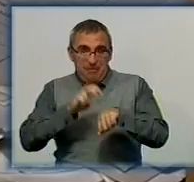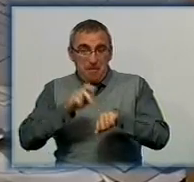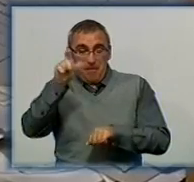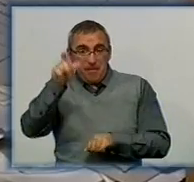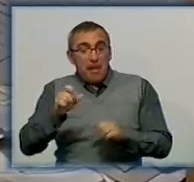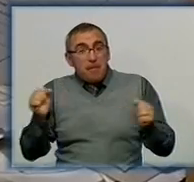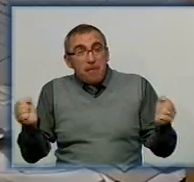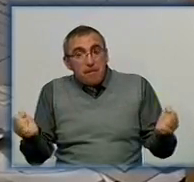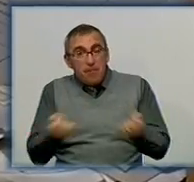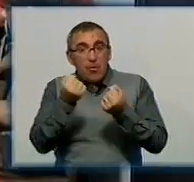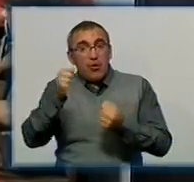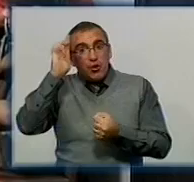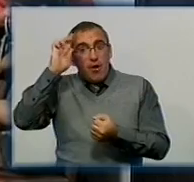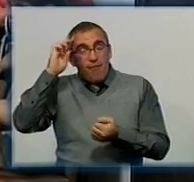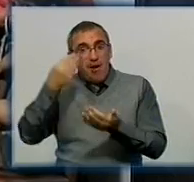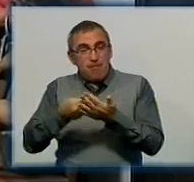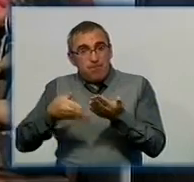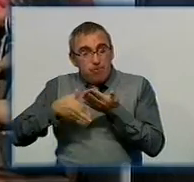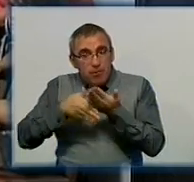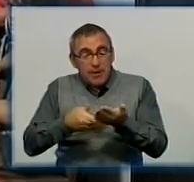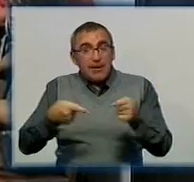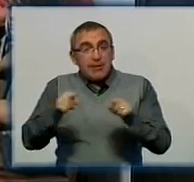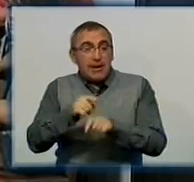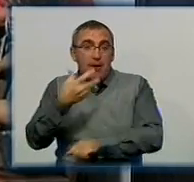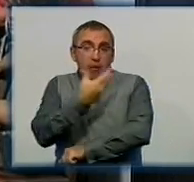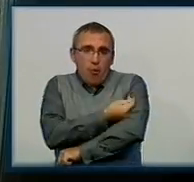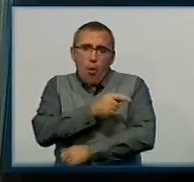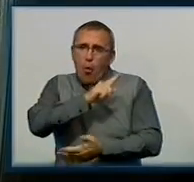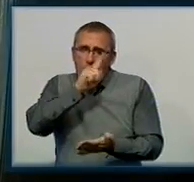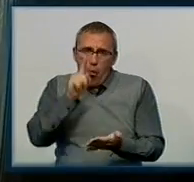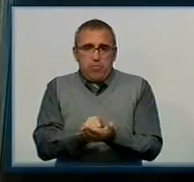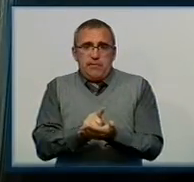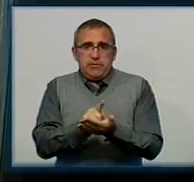підтримати жінок державною програмою та зробити ці щеплення обов'язковими.